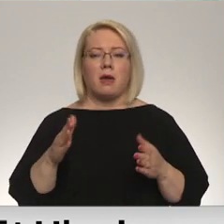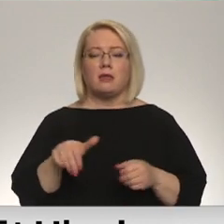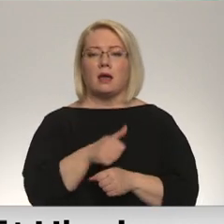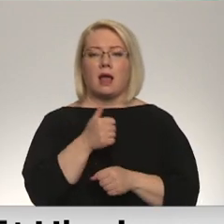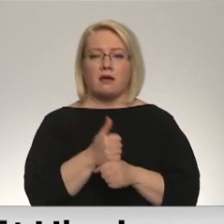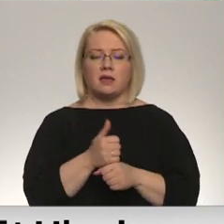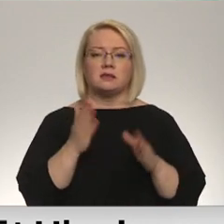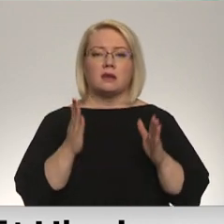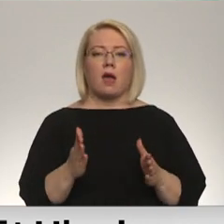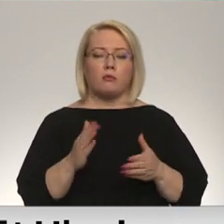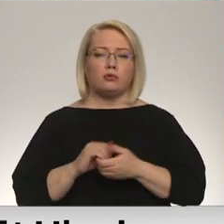mums jābūt solidāriem ar Ukraiņiem.